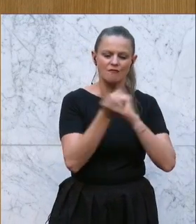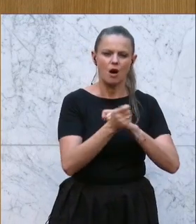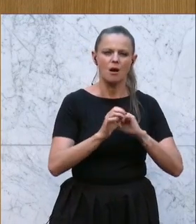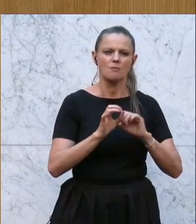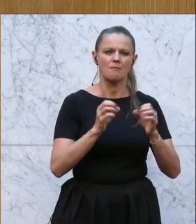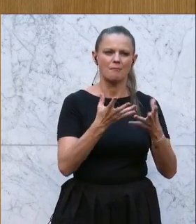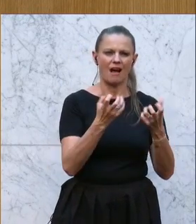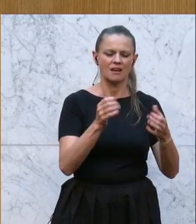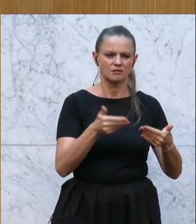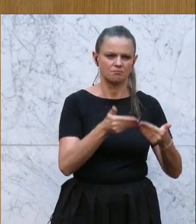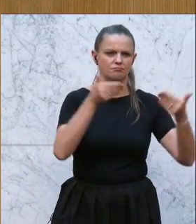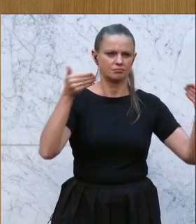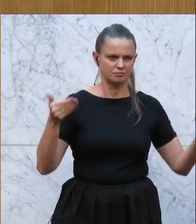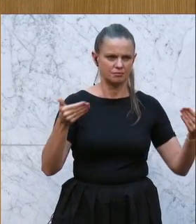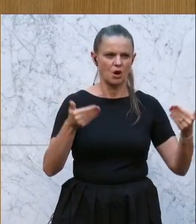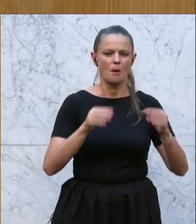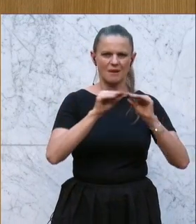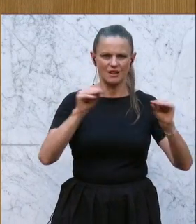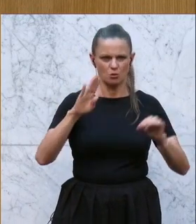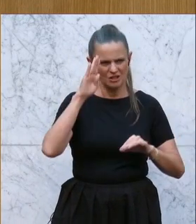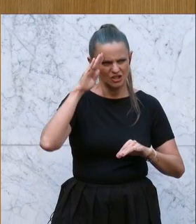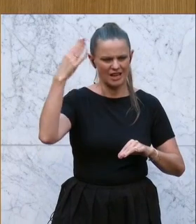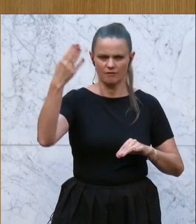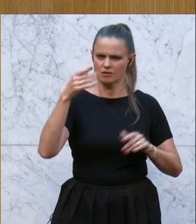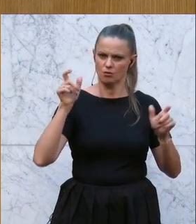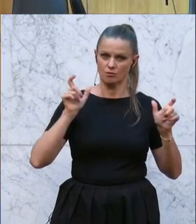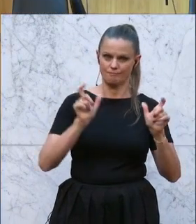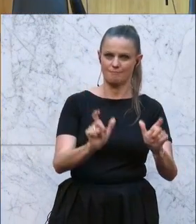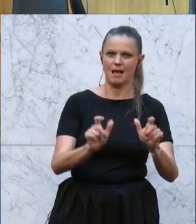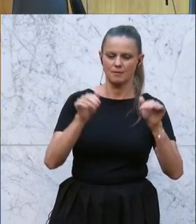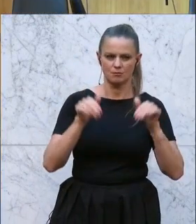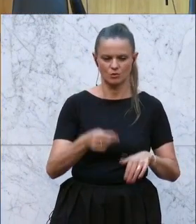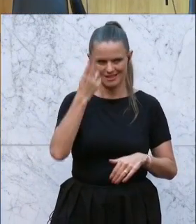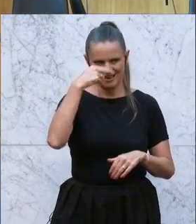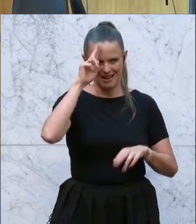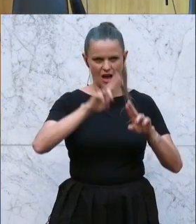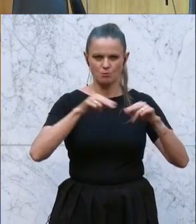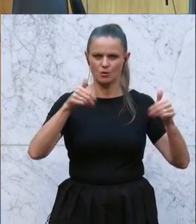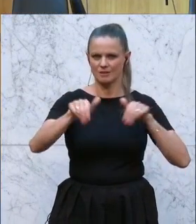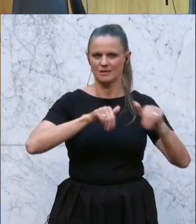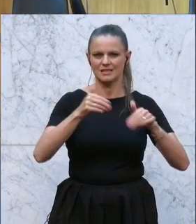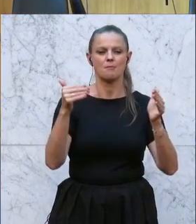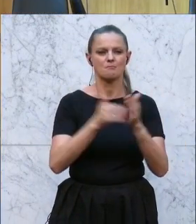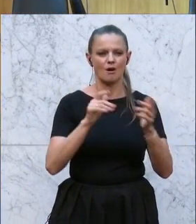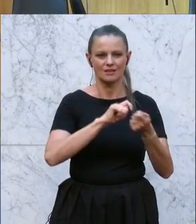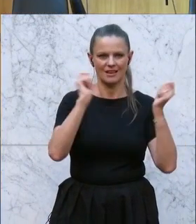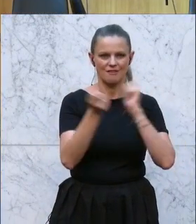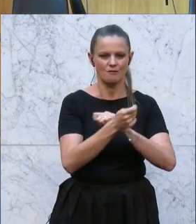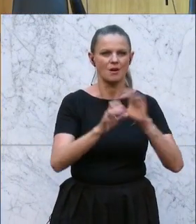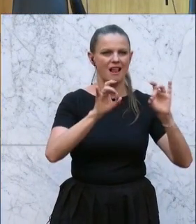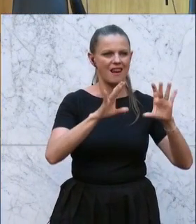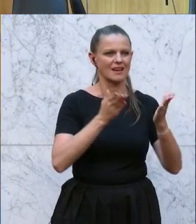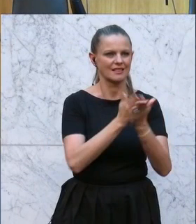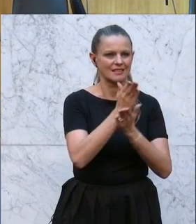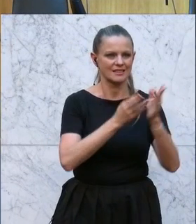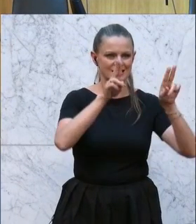nicht evaluierten pädagogischen Innovationen, das muss gestoppt werden. Herr Bundesminister, es braucht eine Reform im Lehrerdienstrecht, die ist längst